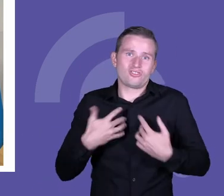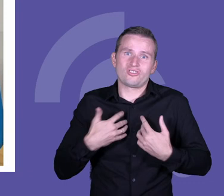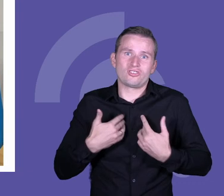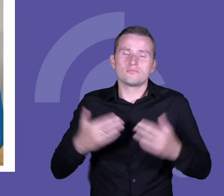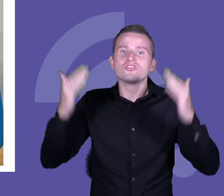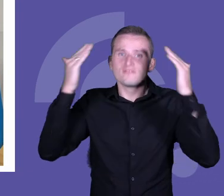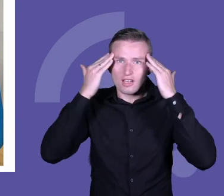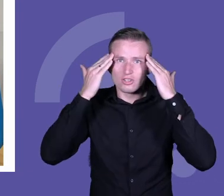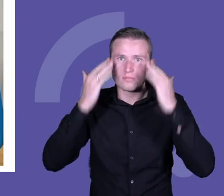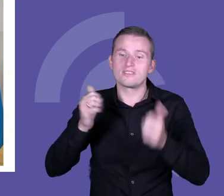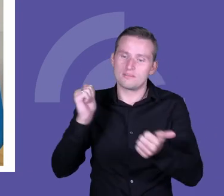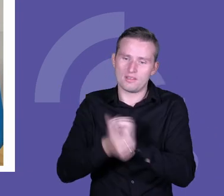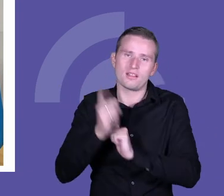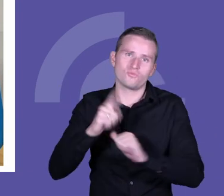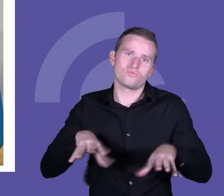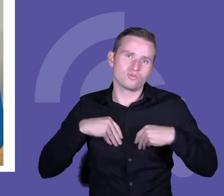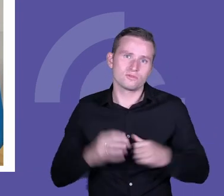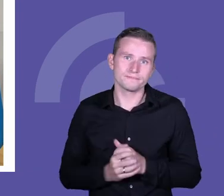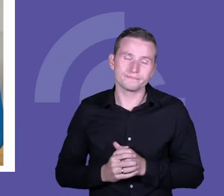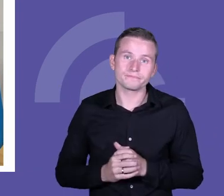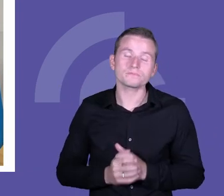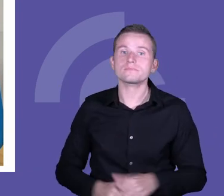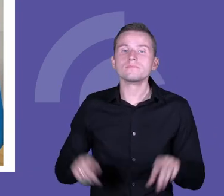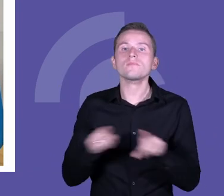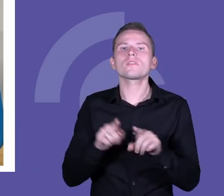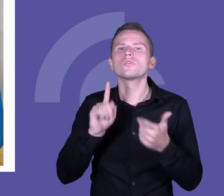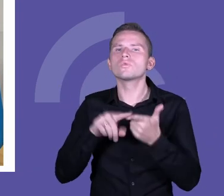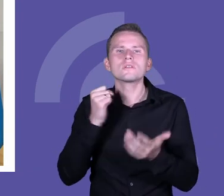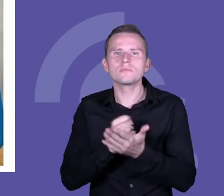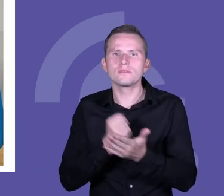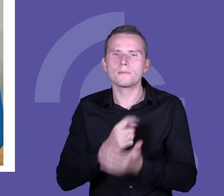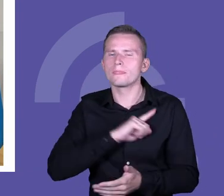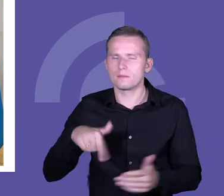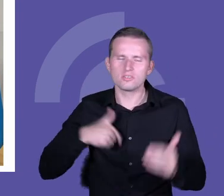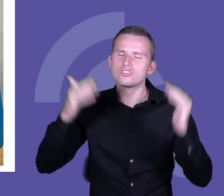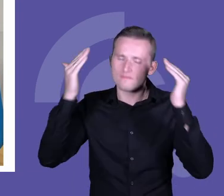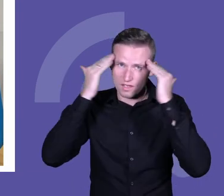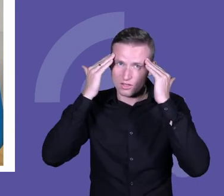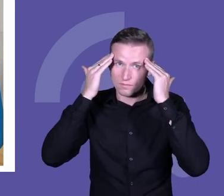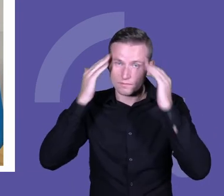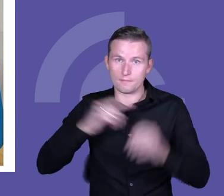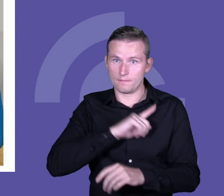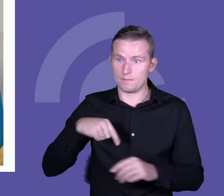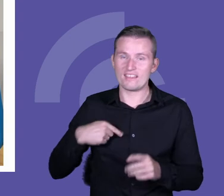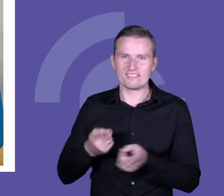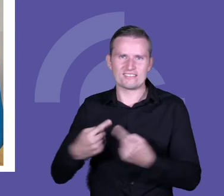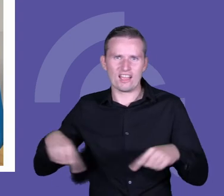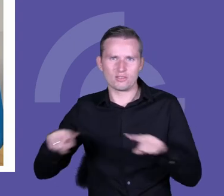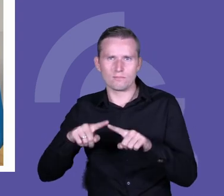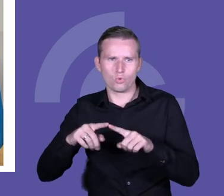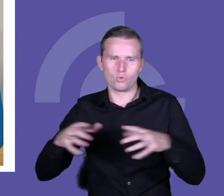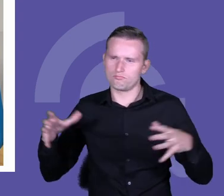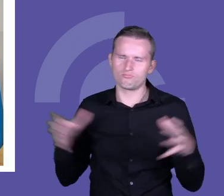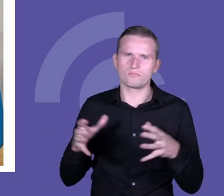ta świadomość, to zaakceptowanie. Druga kwestia to faktycznie świadomość tego, że jeżeli przechodzimy z zespołem przez jakąkolwiek zmianę,